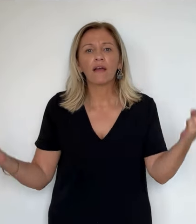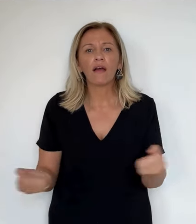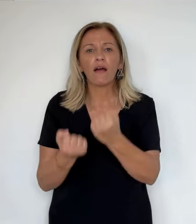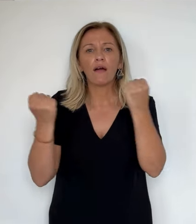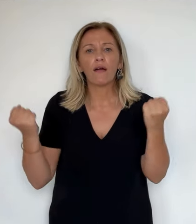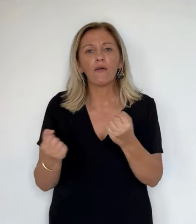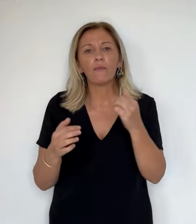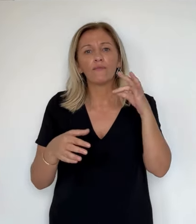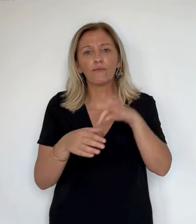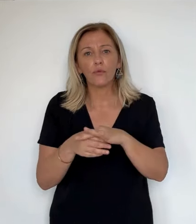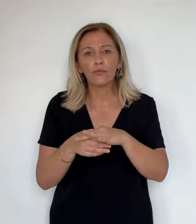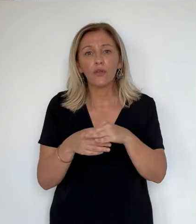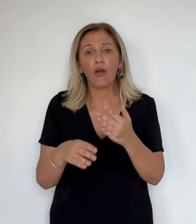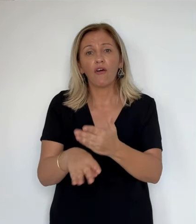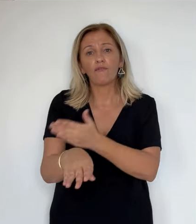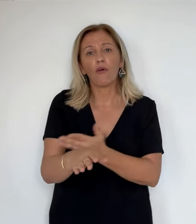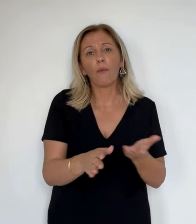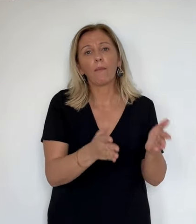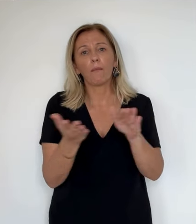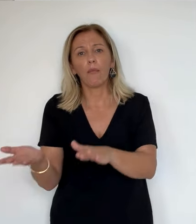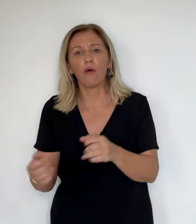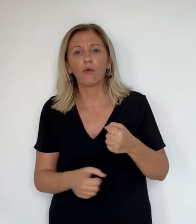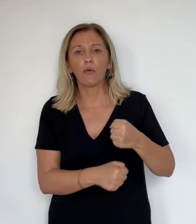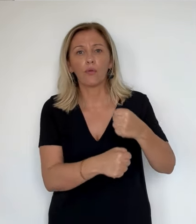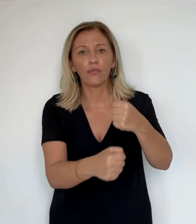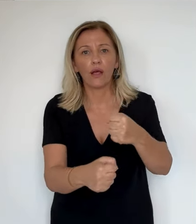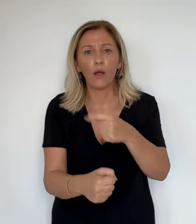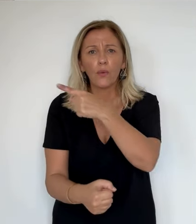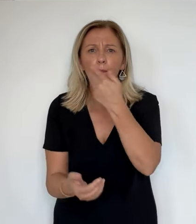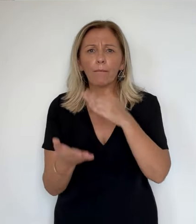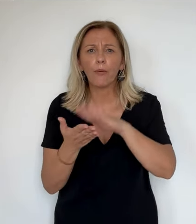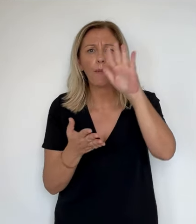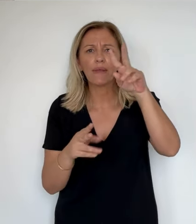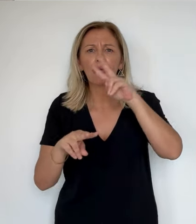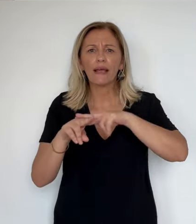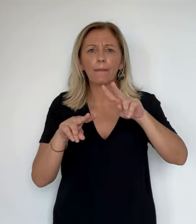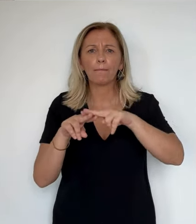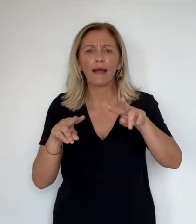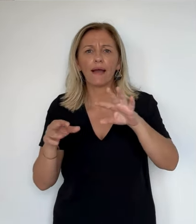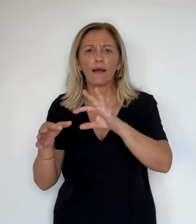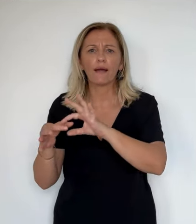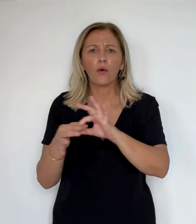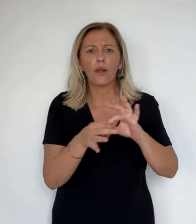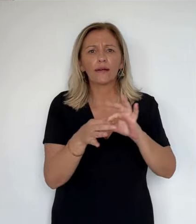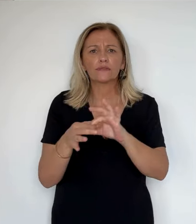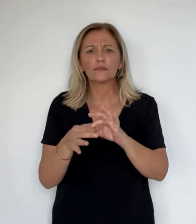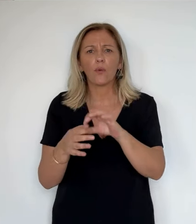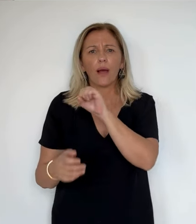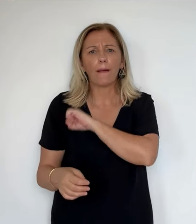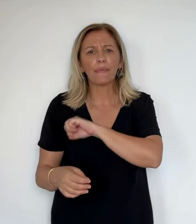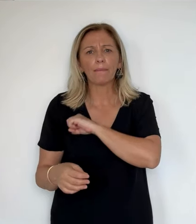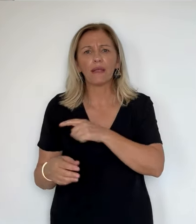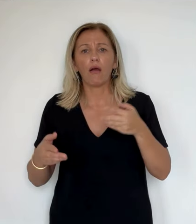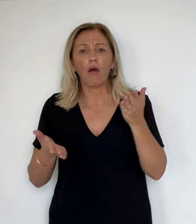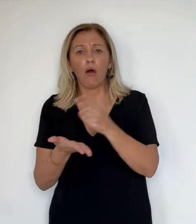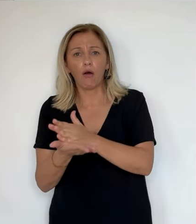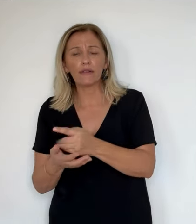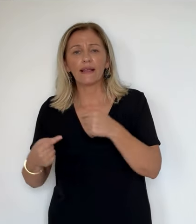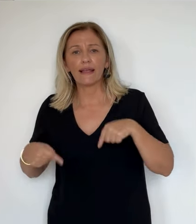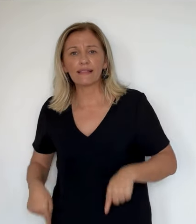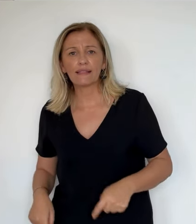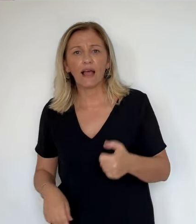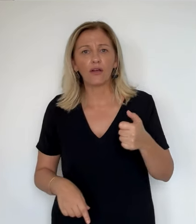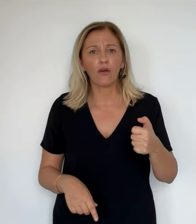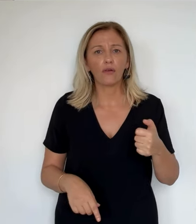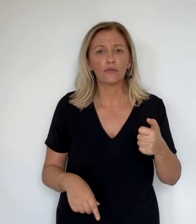vidéo destinée aux Corses lors de la campagne des primaires en 2021, donc avant les événements liés à la mort d'Yvan Cologne. Si les Français me font